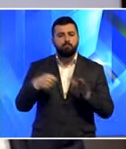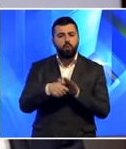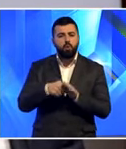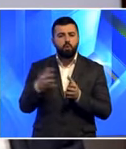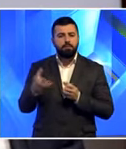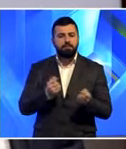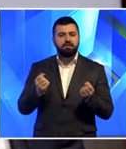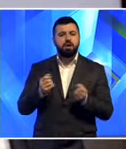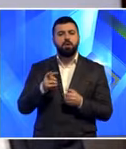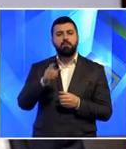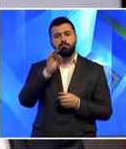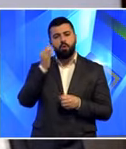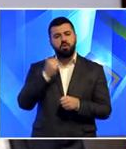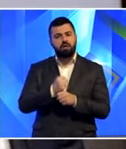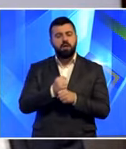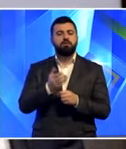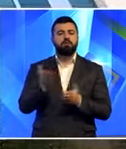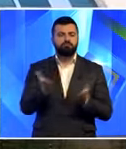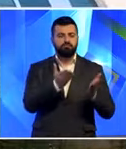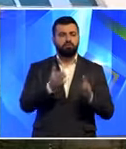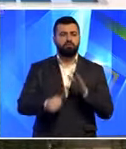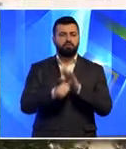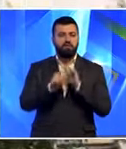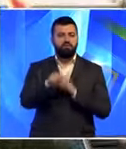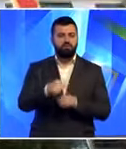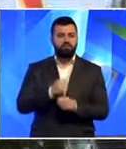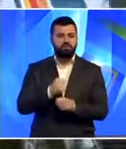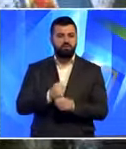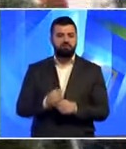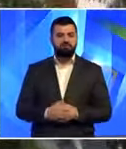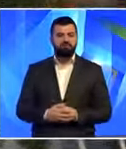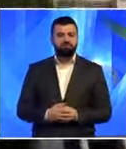iz oblasti antikorupcije značajno doprinjeni u napređivanju stanja u toj oblasti.